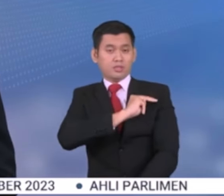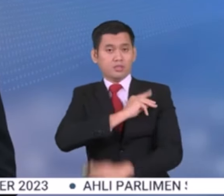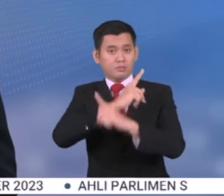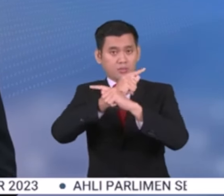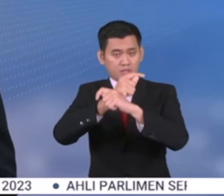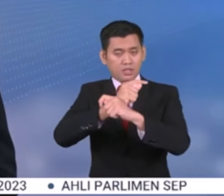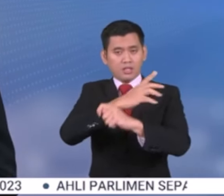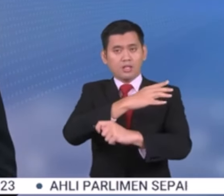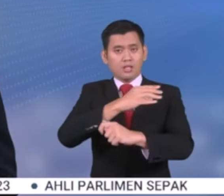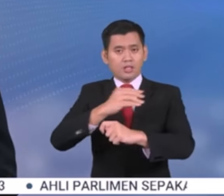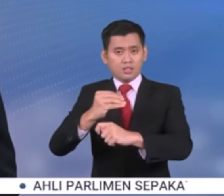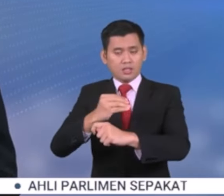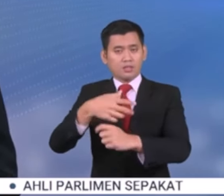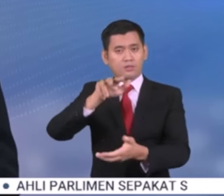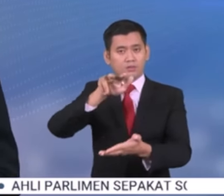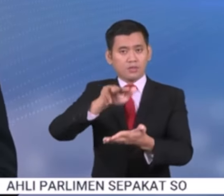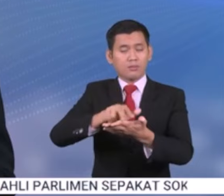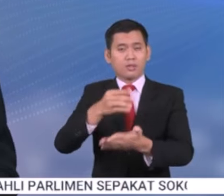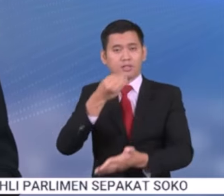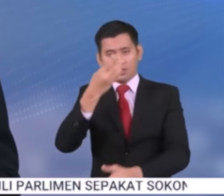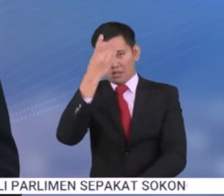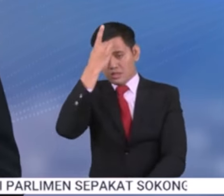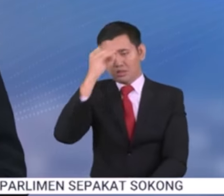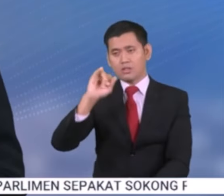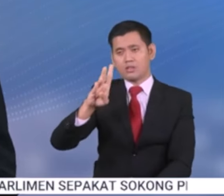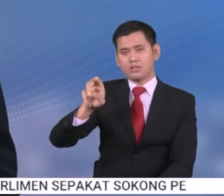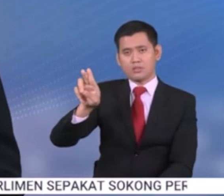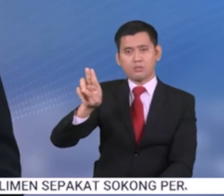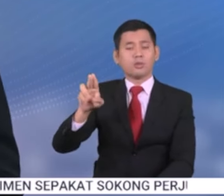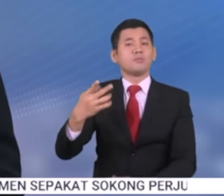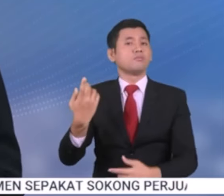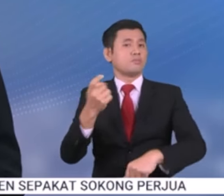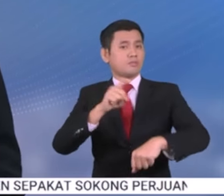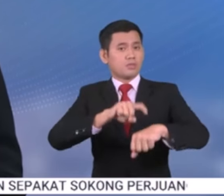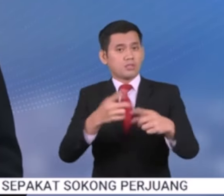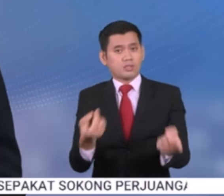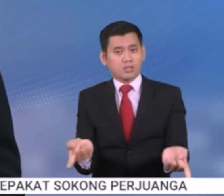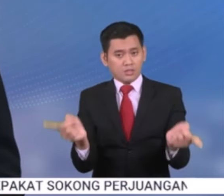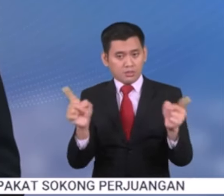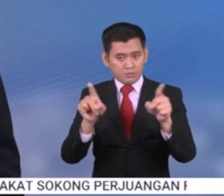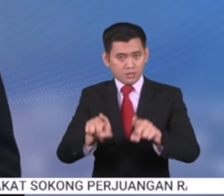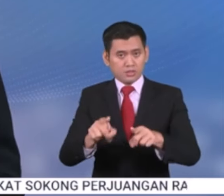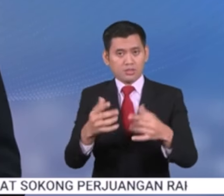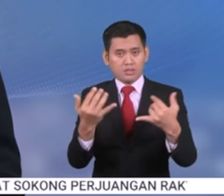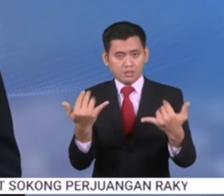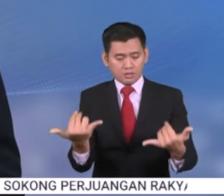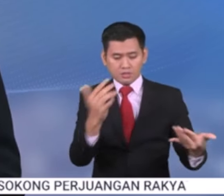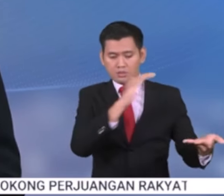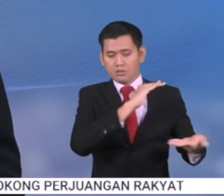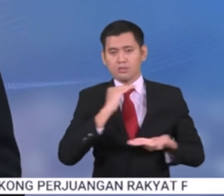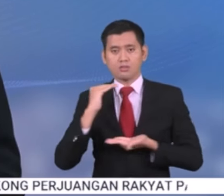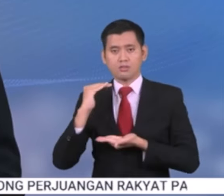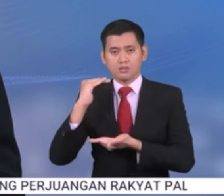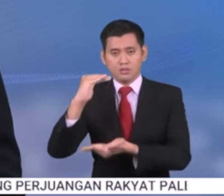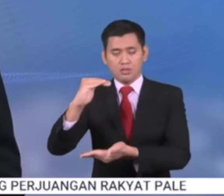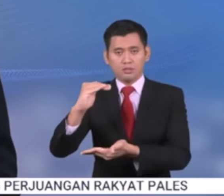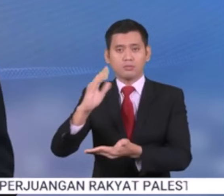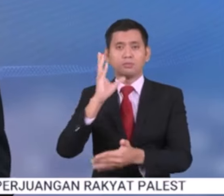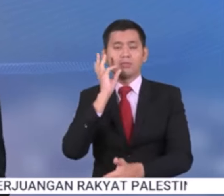dan Keterjaminan Makanan, Datuk Sri Muhammad Sabu, status semasa stok beras negara sehingga 3 Otober adalah sebanyak